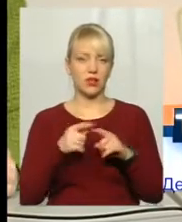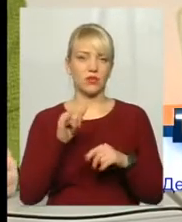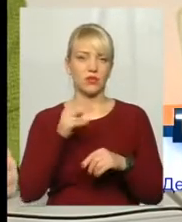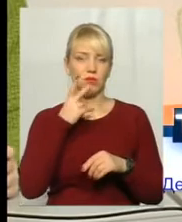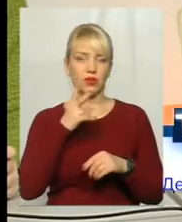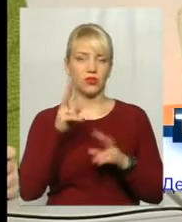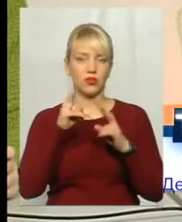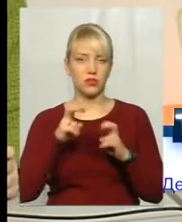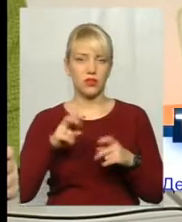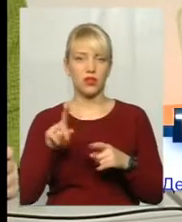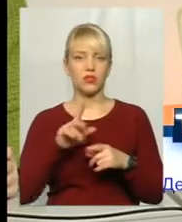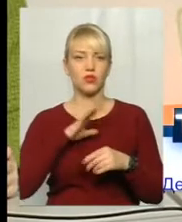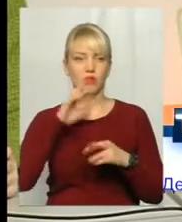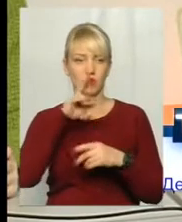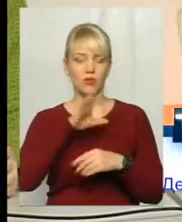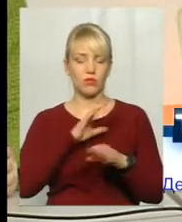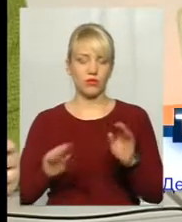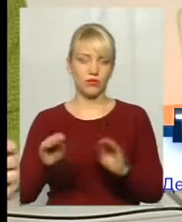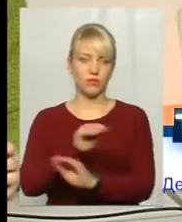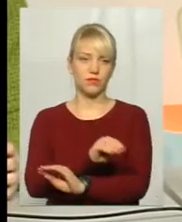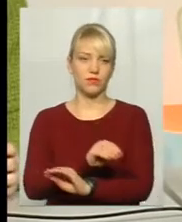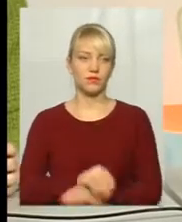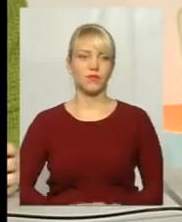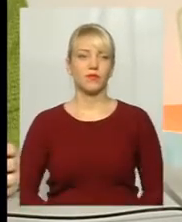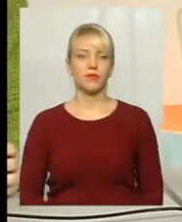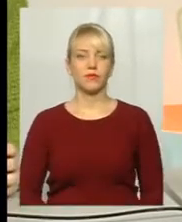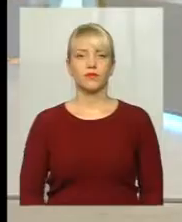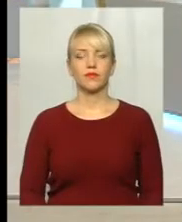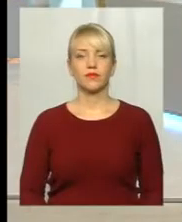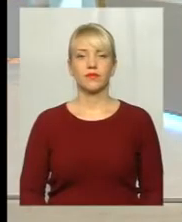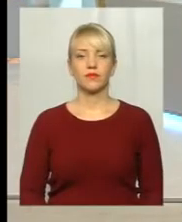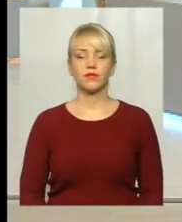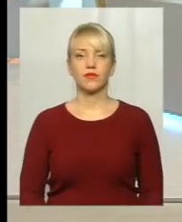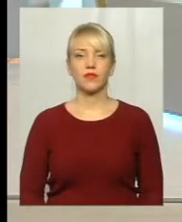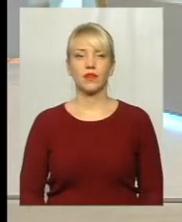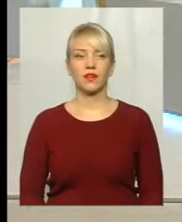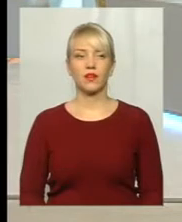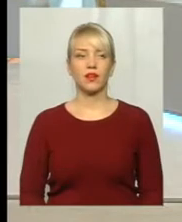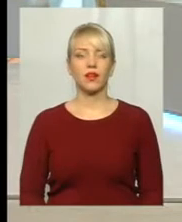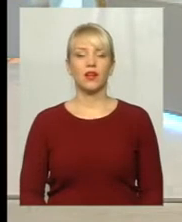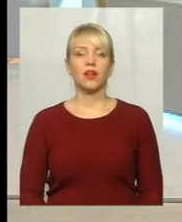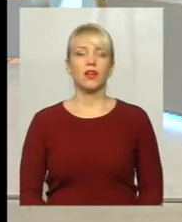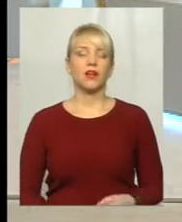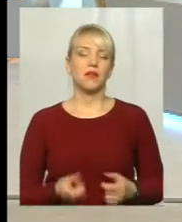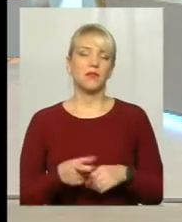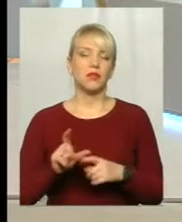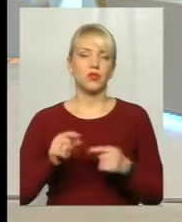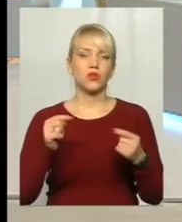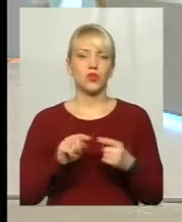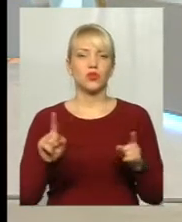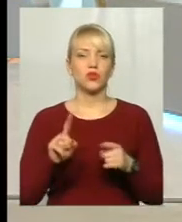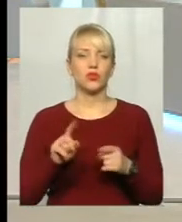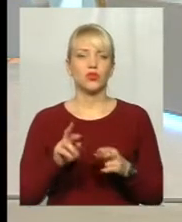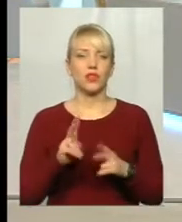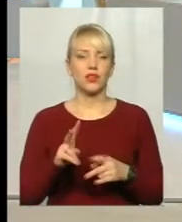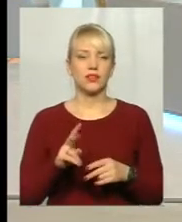невірно було закладено цінник напроти того товару. А більш конкретніше щодо того, як все ж таки